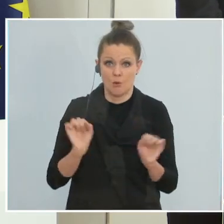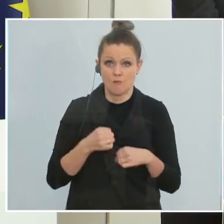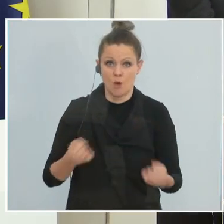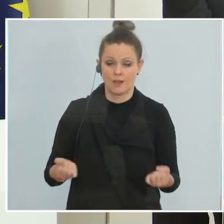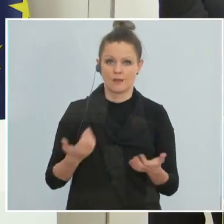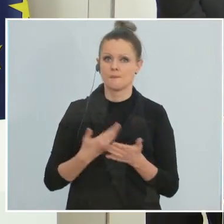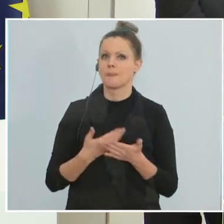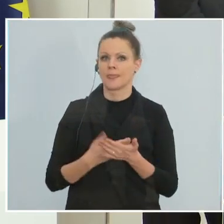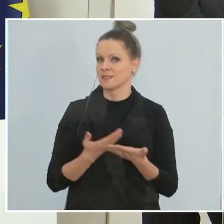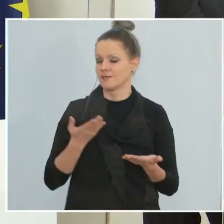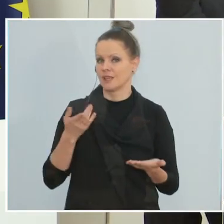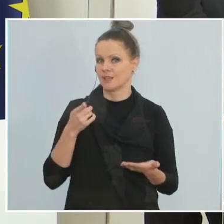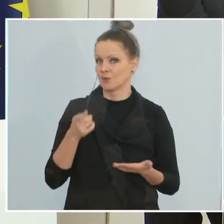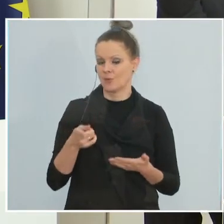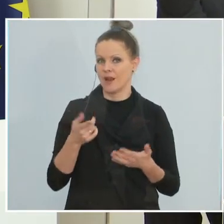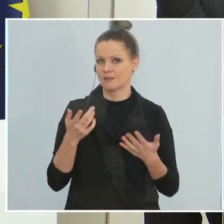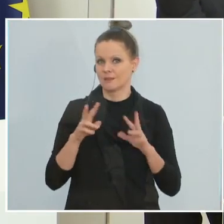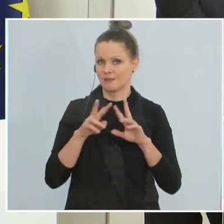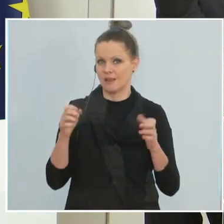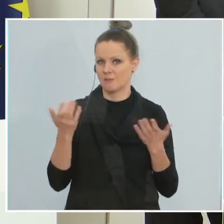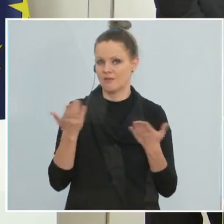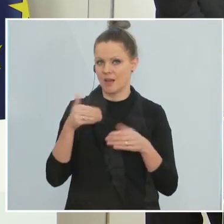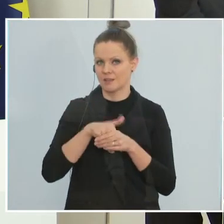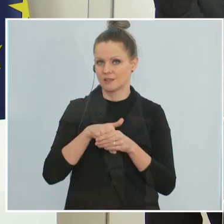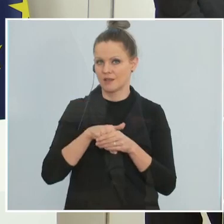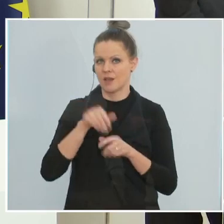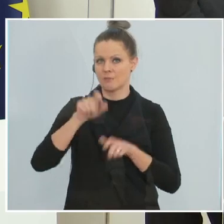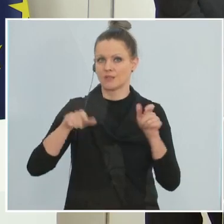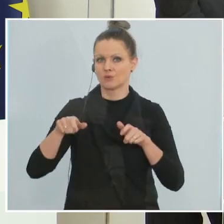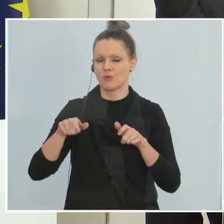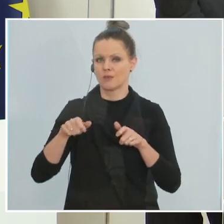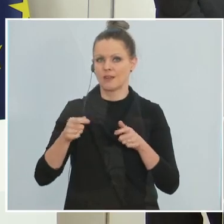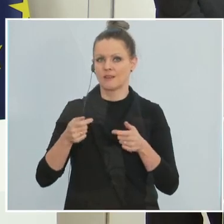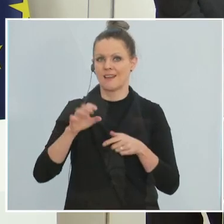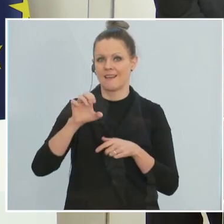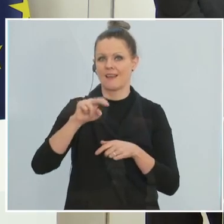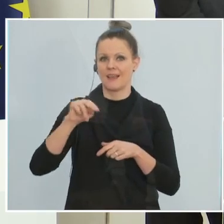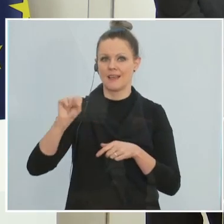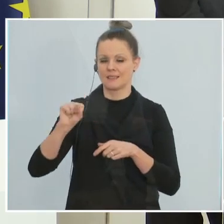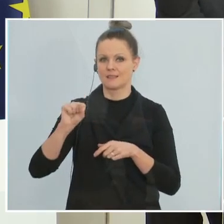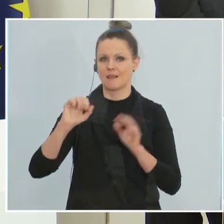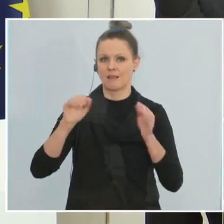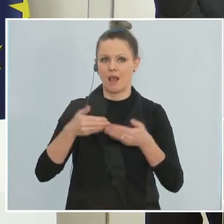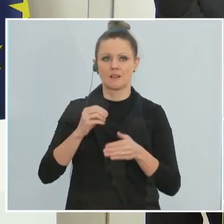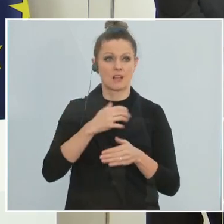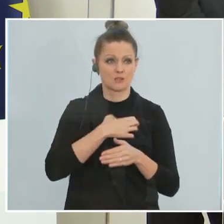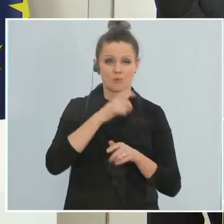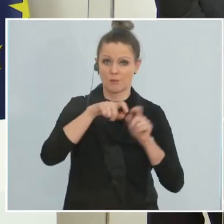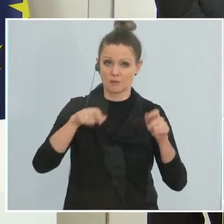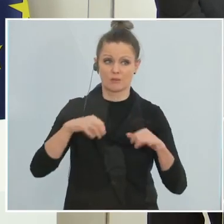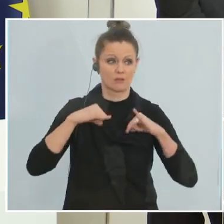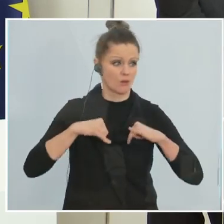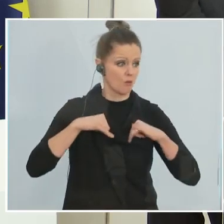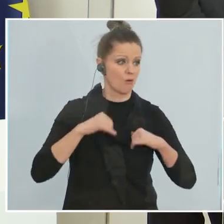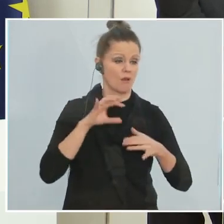Also geht es dort um die Leute aus dem Enztal, wie es heute in Salzburg um die Salzburger und in Tirol um die